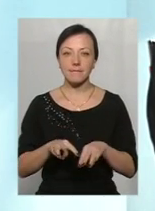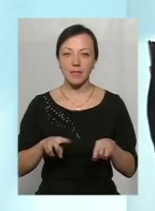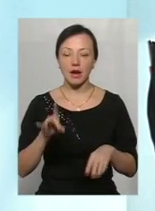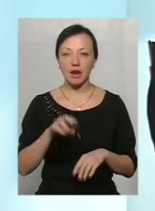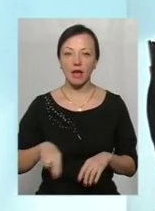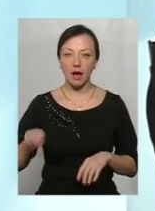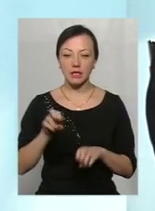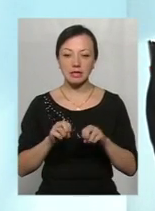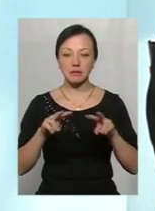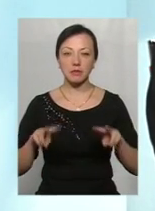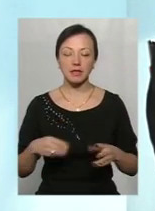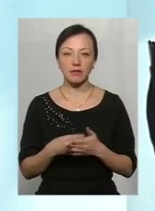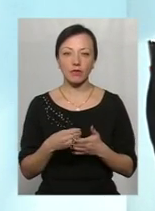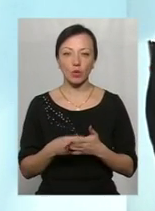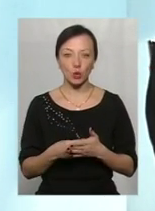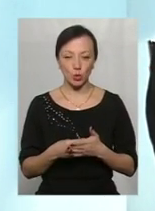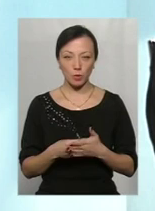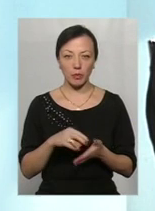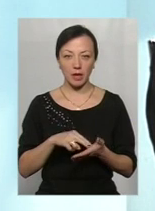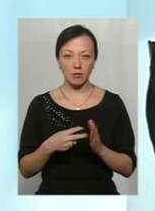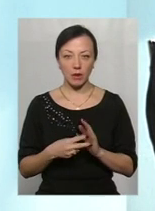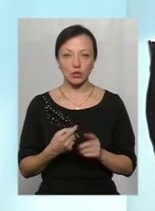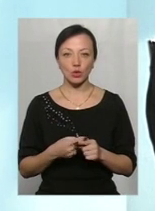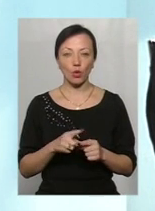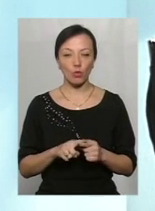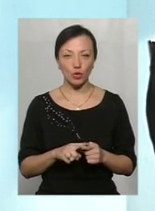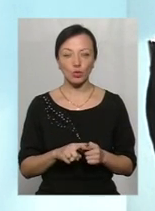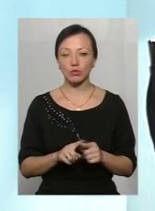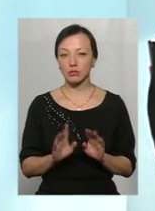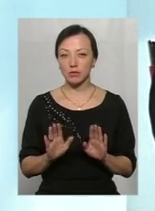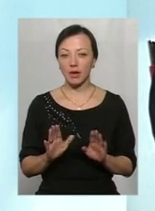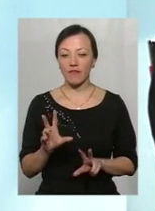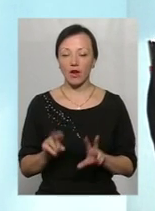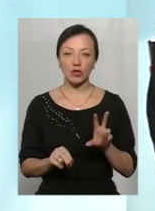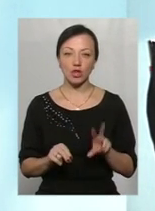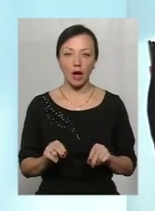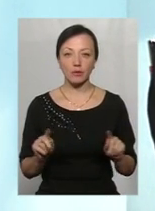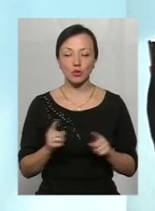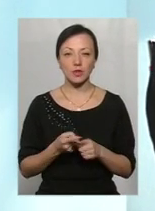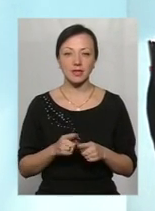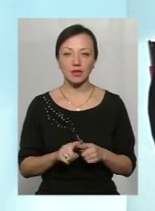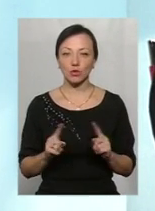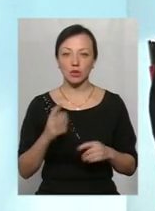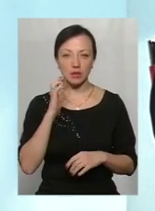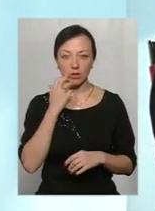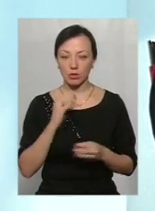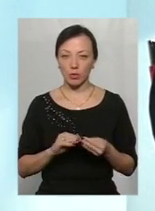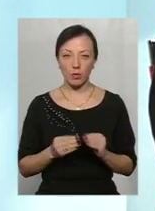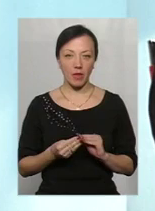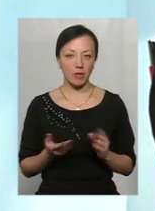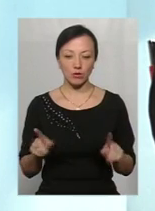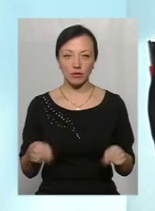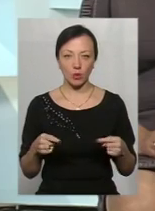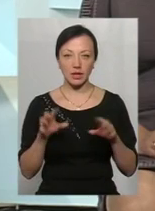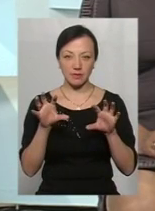спецфонду за рахунок спецконфіскату. І тому ми вважаємо, що це дуже серйозна проблема, яку